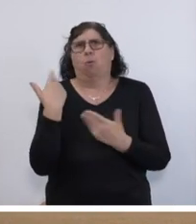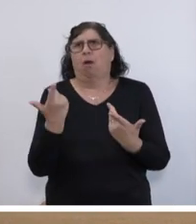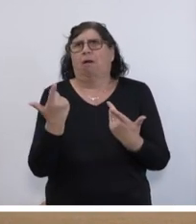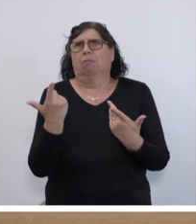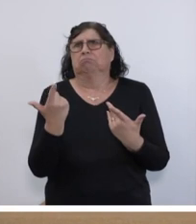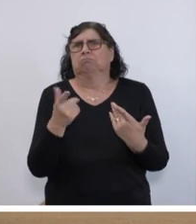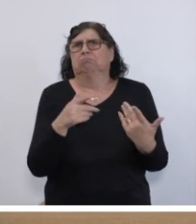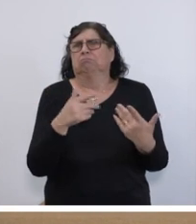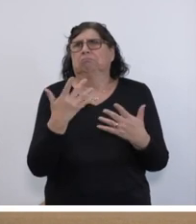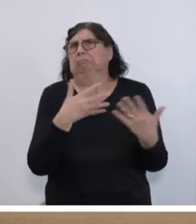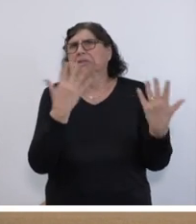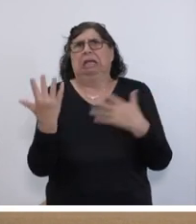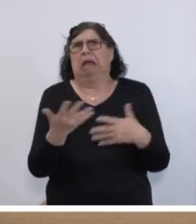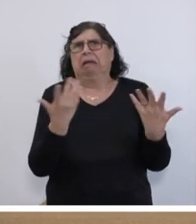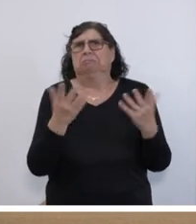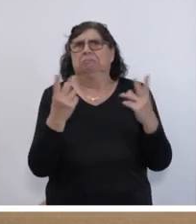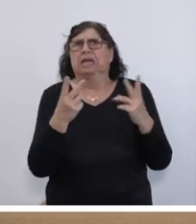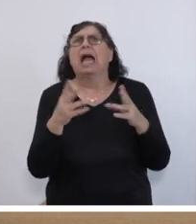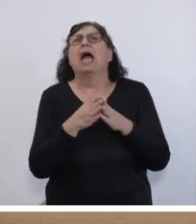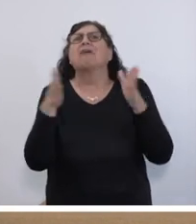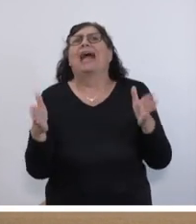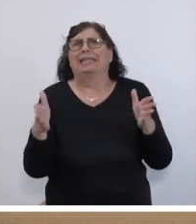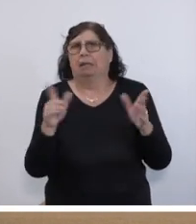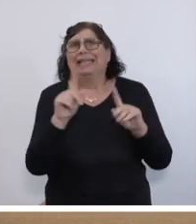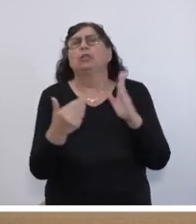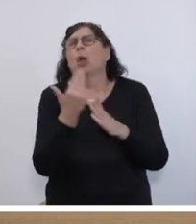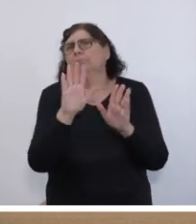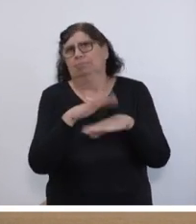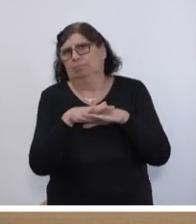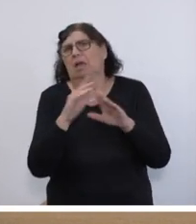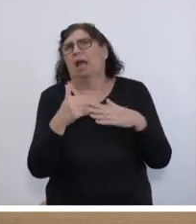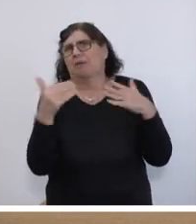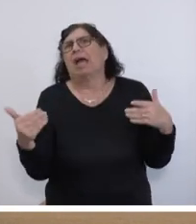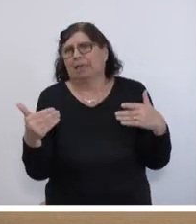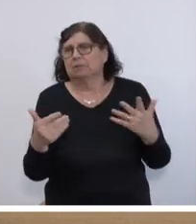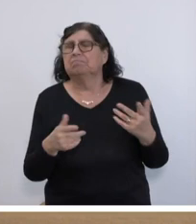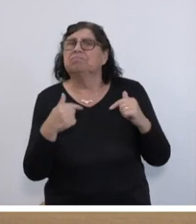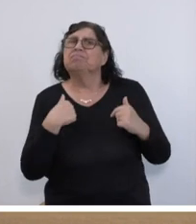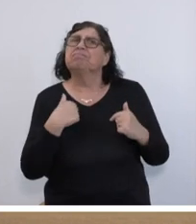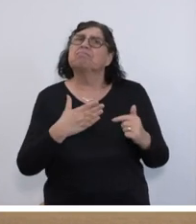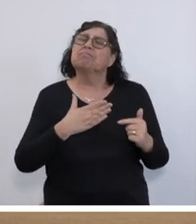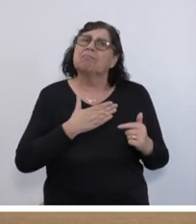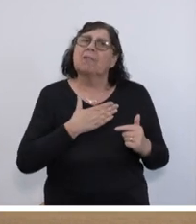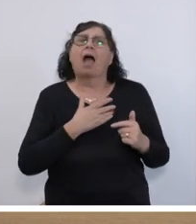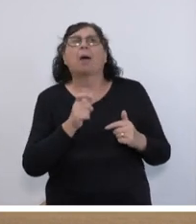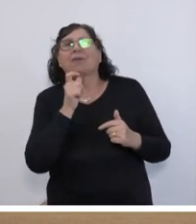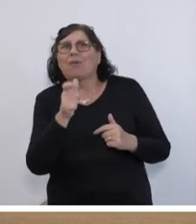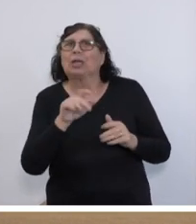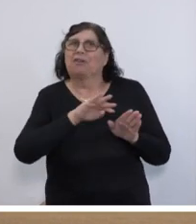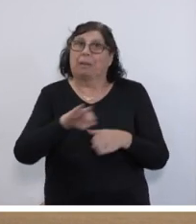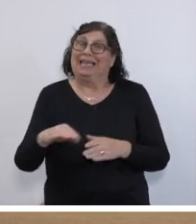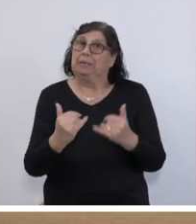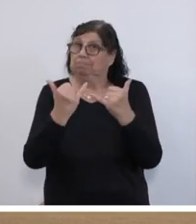Oder erweitert worden, natürlich erweitert worden. Ich habe das Wort vermieden, ich sage es aber jetzt,